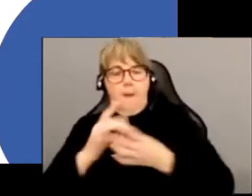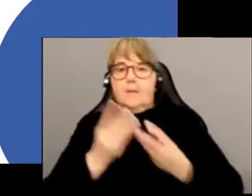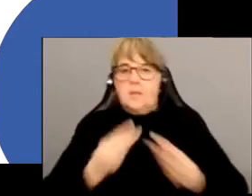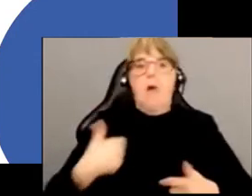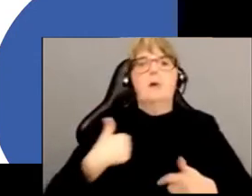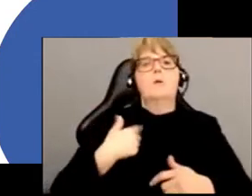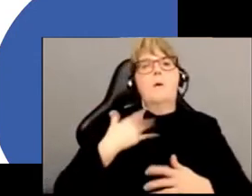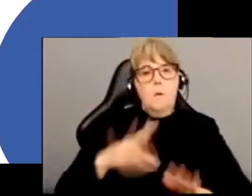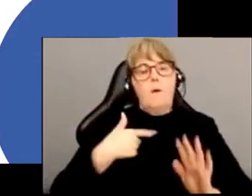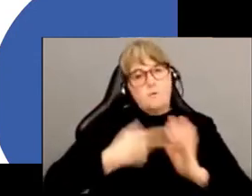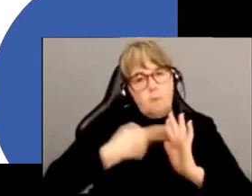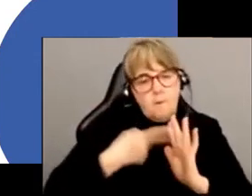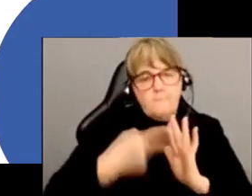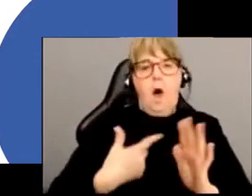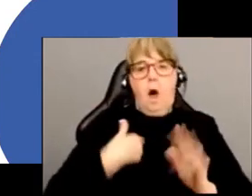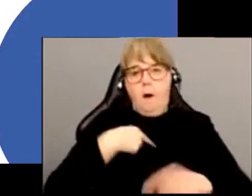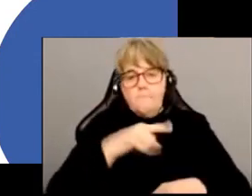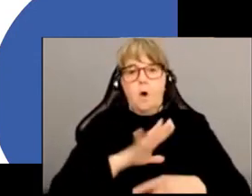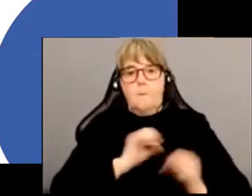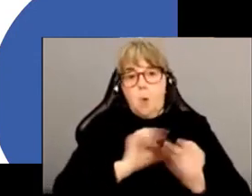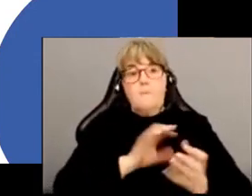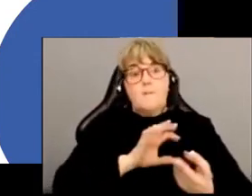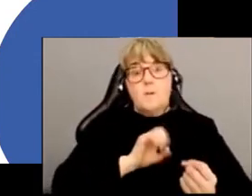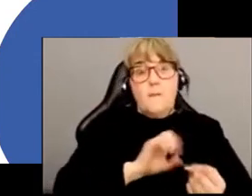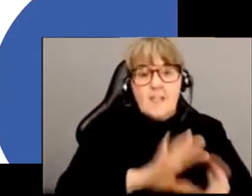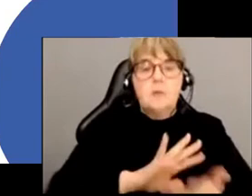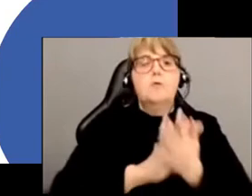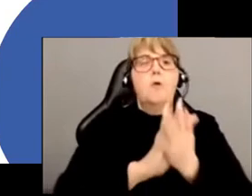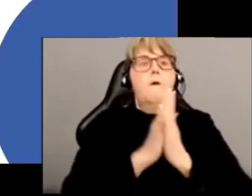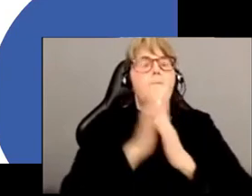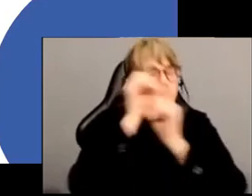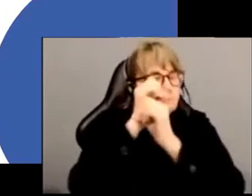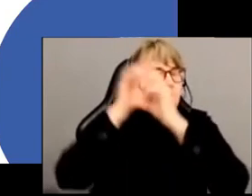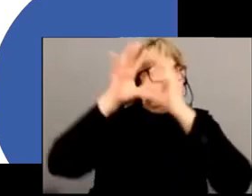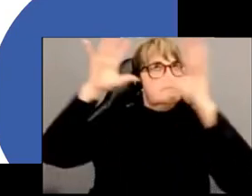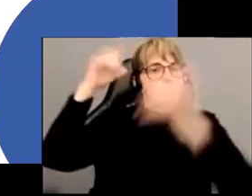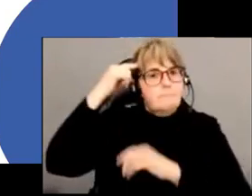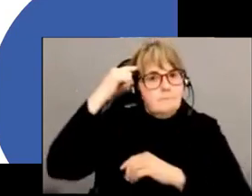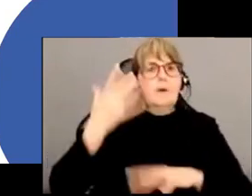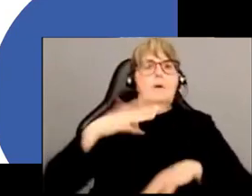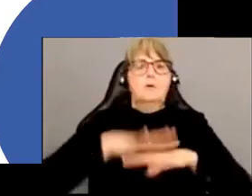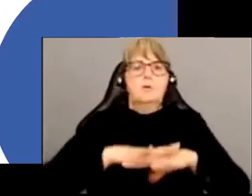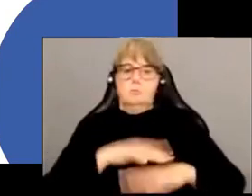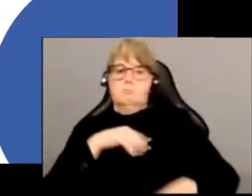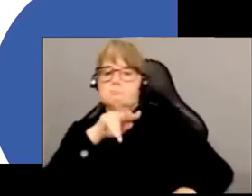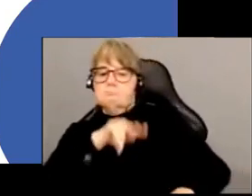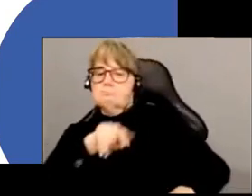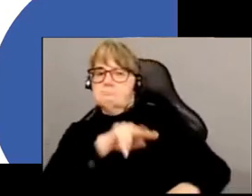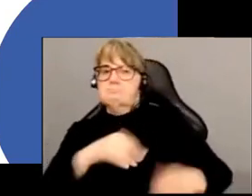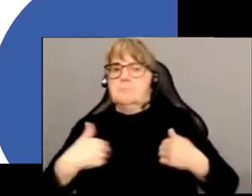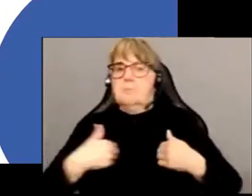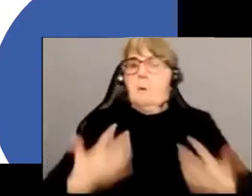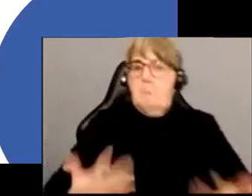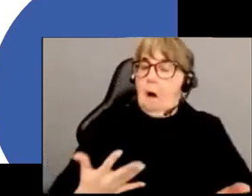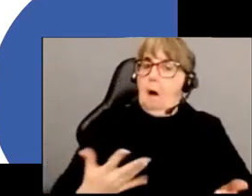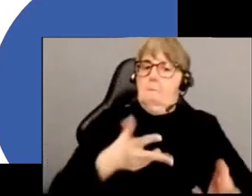fréquence, de la gravité éventuelle de ces conflits, l'image qui va découler finalement de l'adversaire animal en quelque sorte peut être